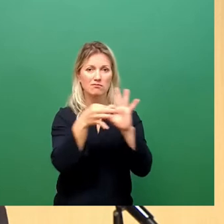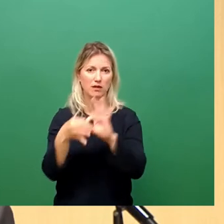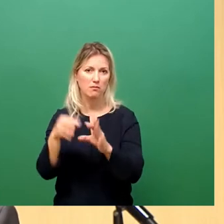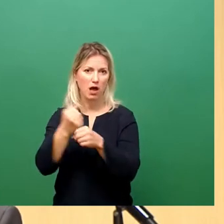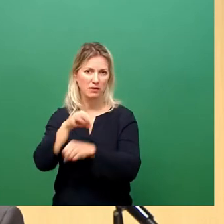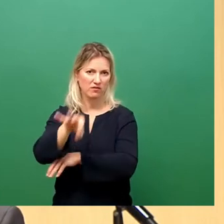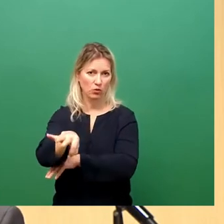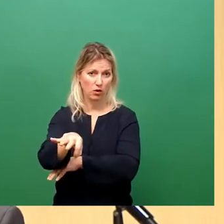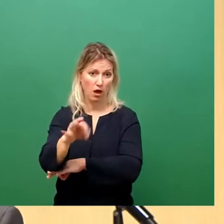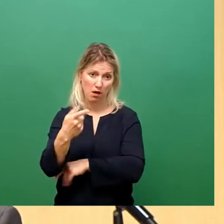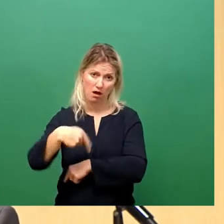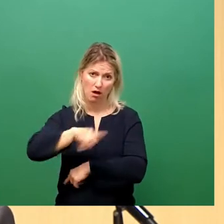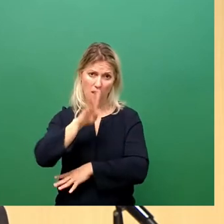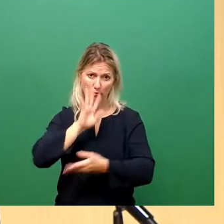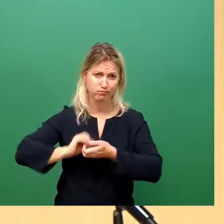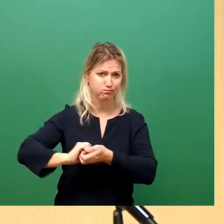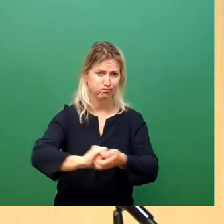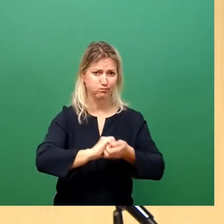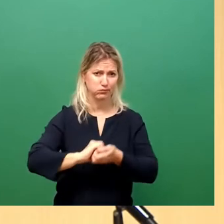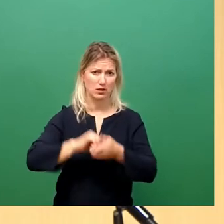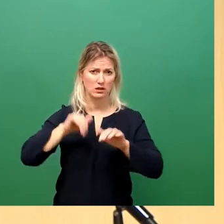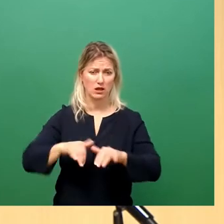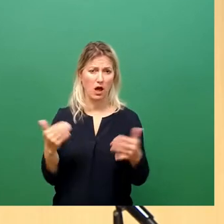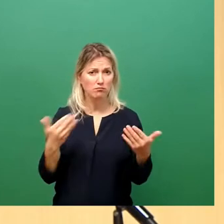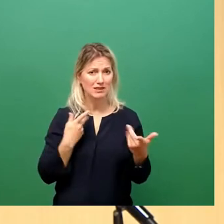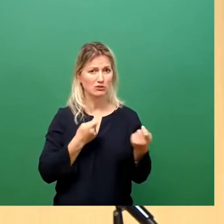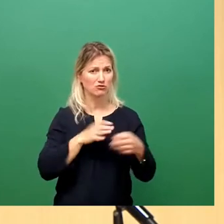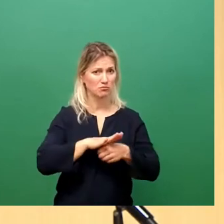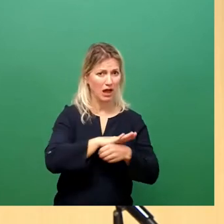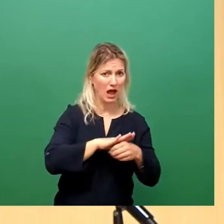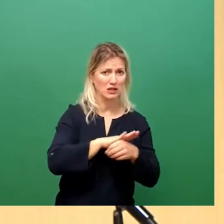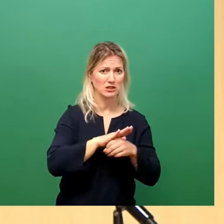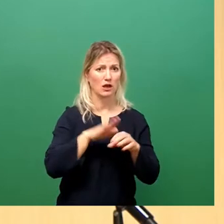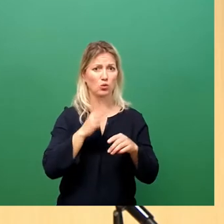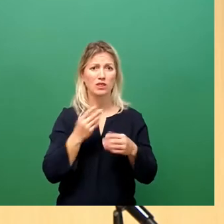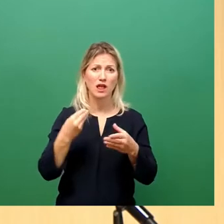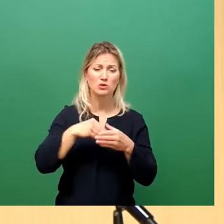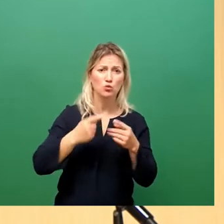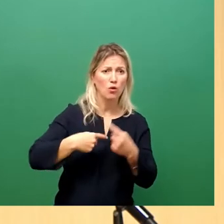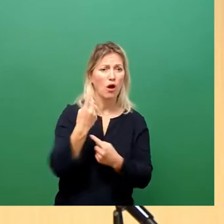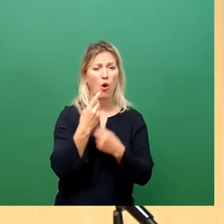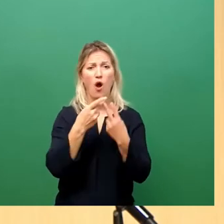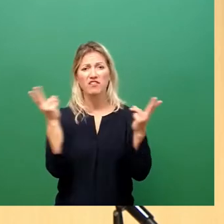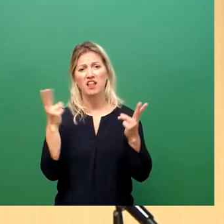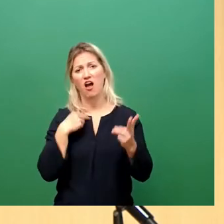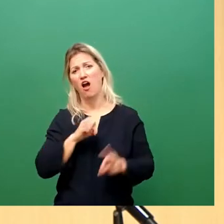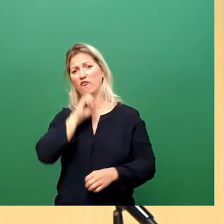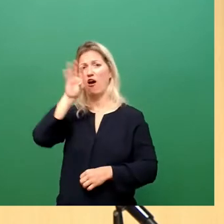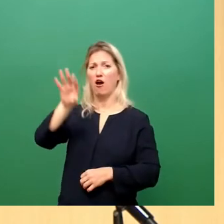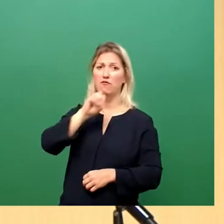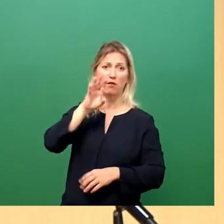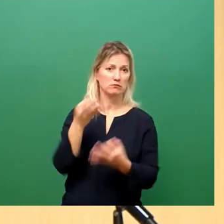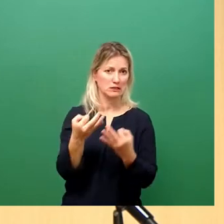Solidarität zwischen den Geschäftsbereichen und unipopulistischen Debatten in der Öffentlichkeit. Und genau